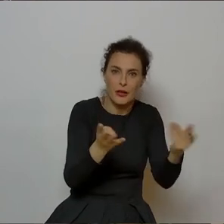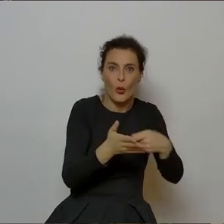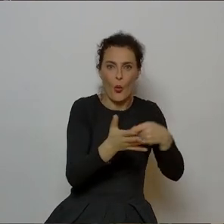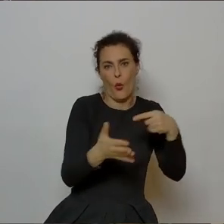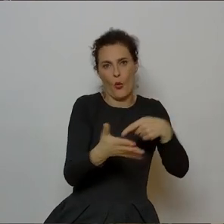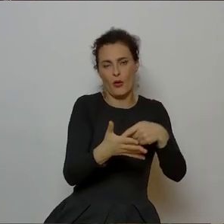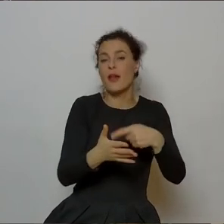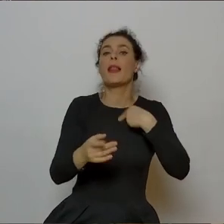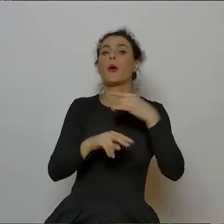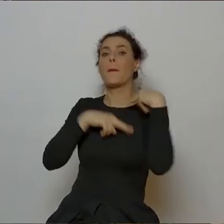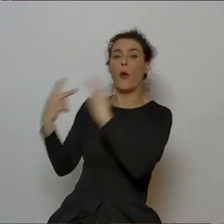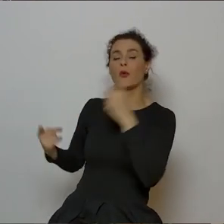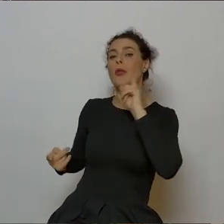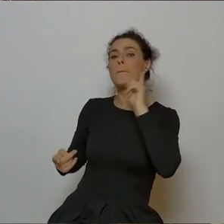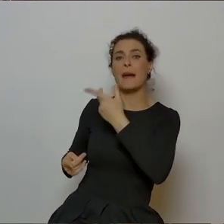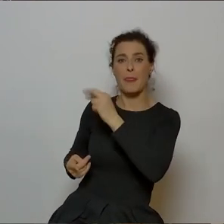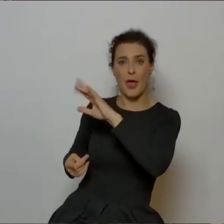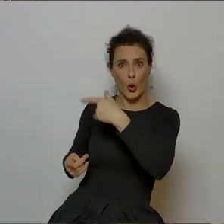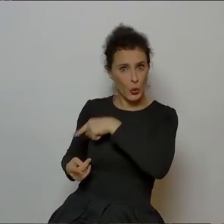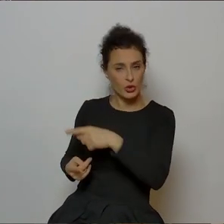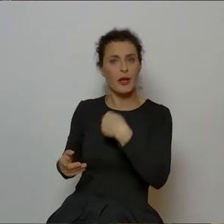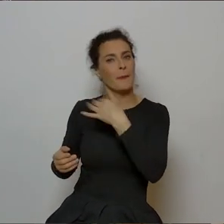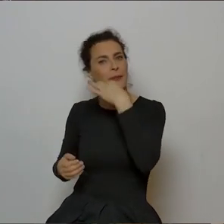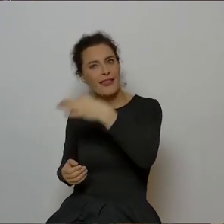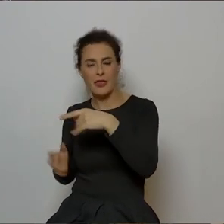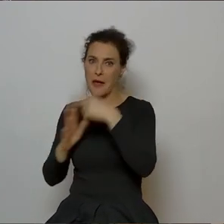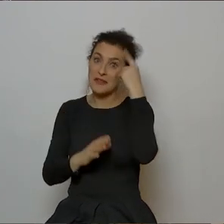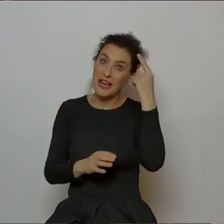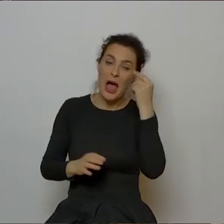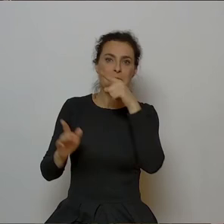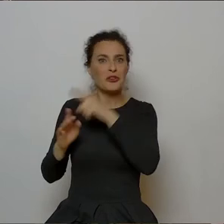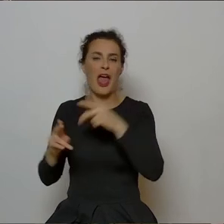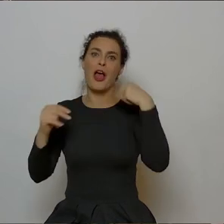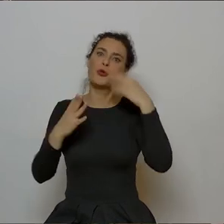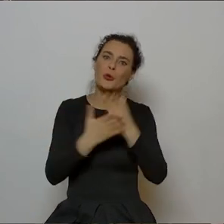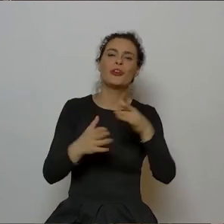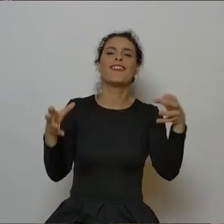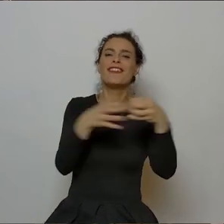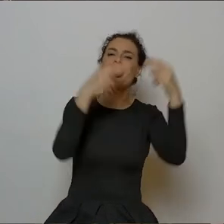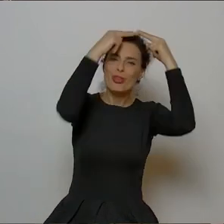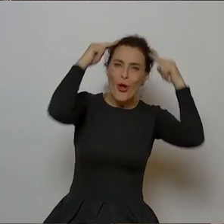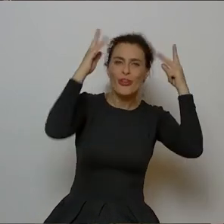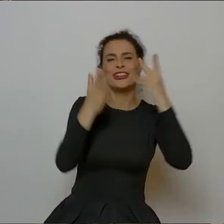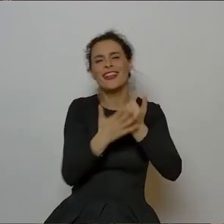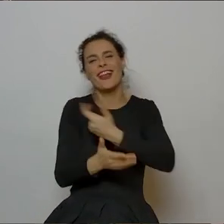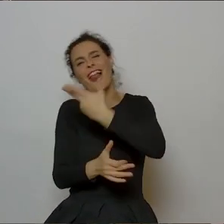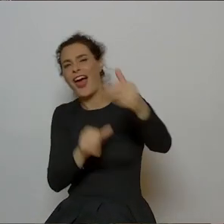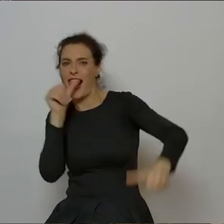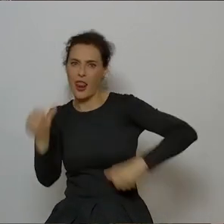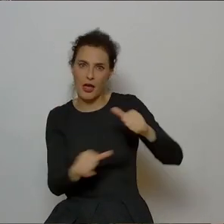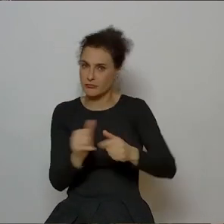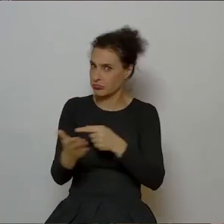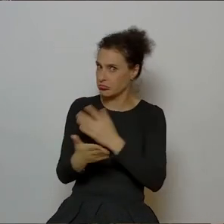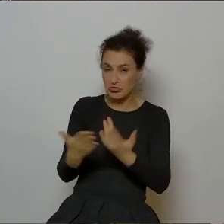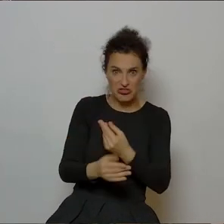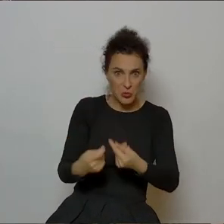nie wiedziałem, że pana przygoda z Norwidem jest trochę dłuższa niż myślałem, że to jest jednak już kilkanaście lat. Wyszliśmy